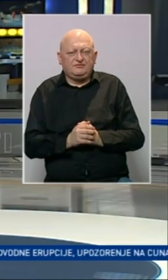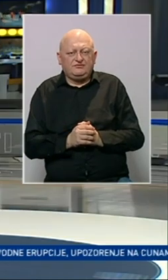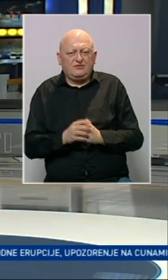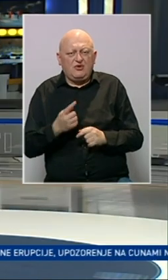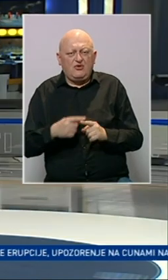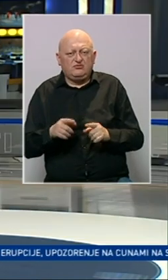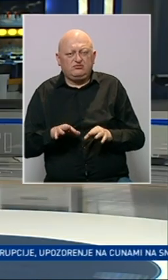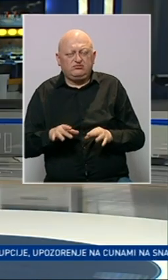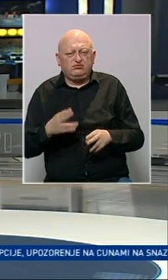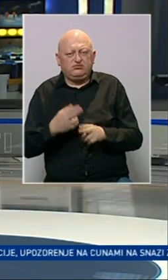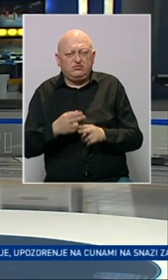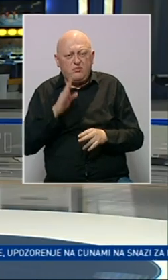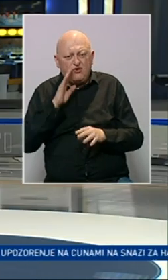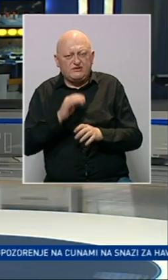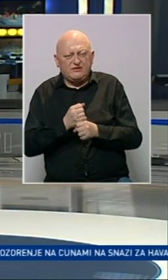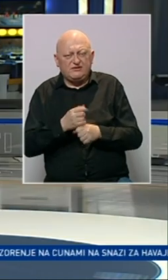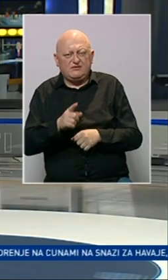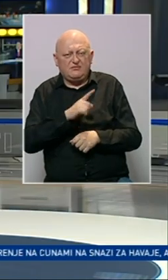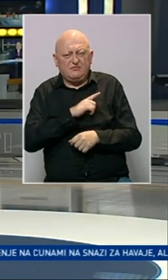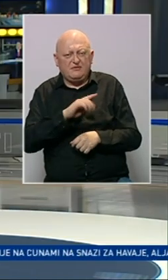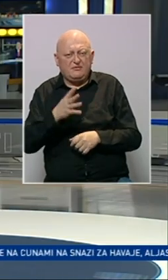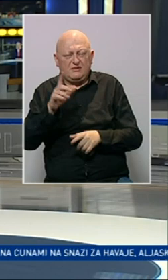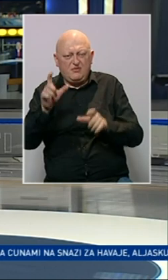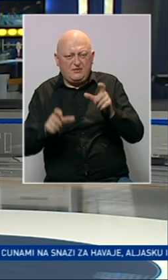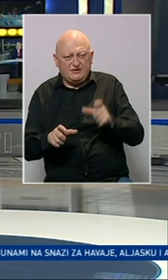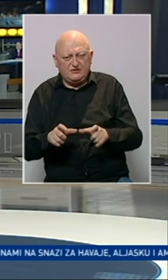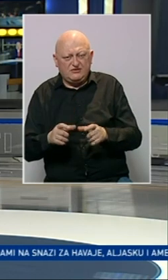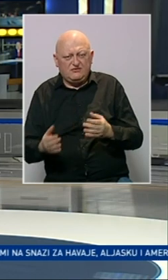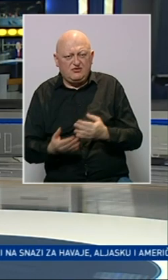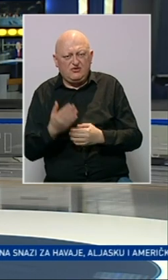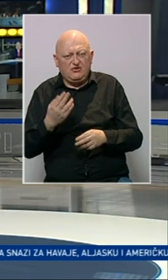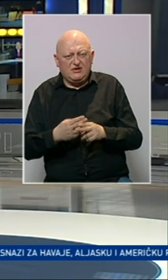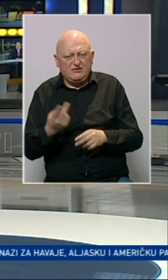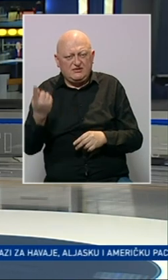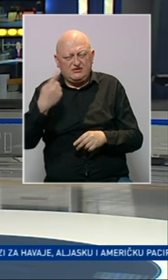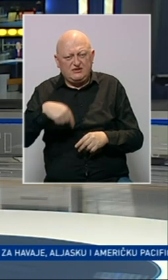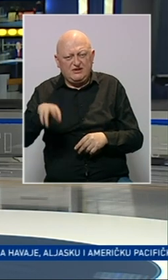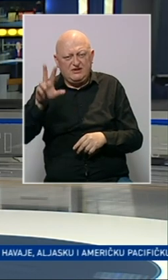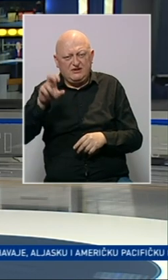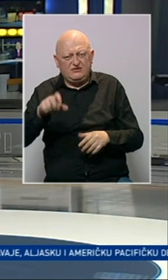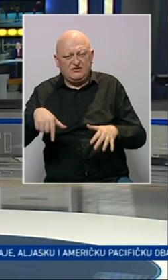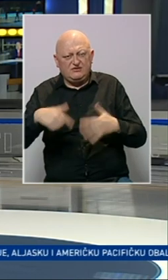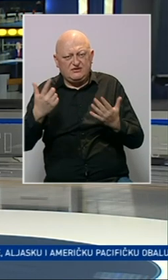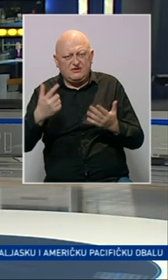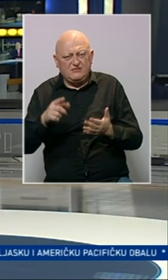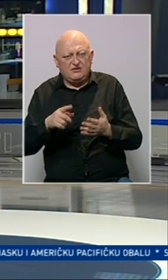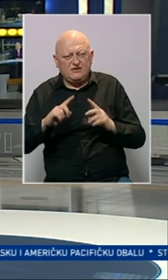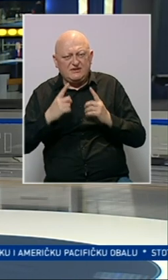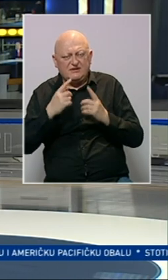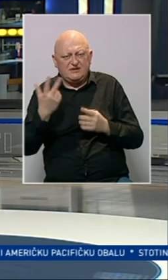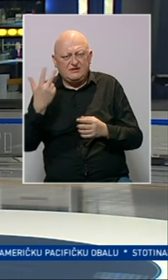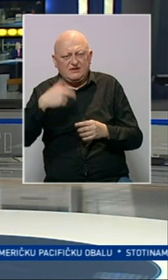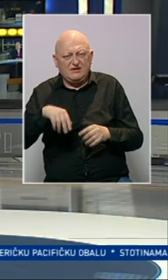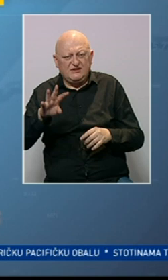Od posljedica zaraze koronavirusom u BiH je preminulo 15 osoba. Novozaraženih je 1307 od